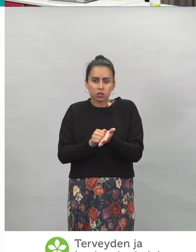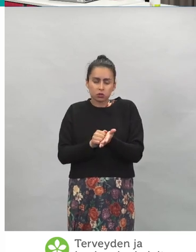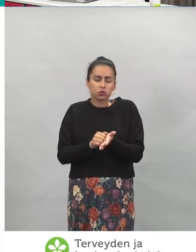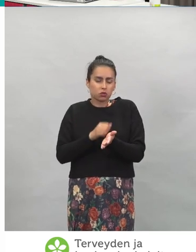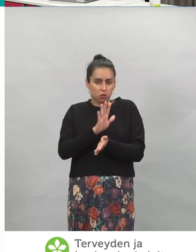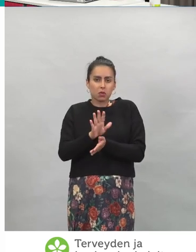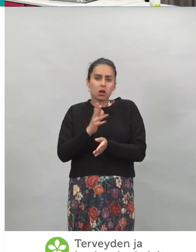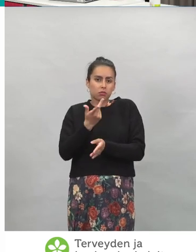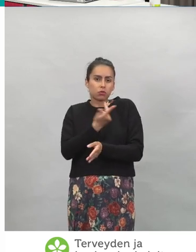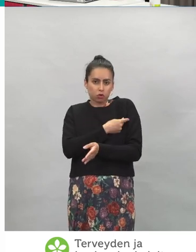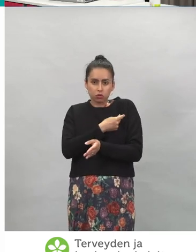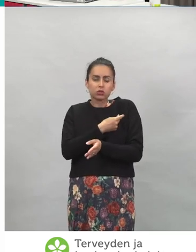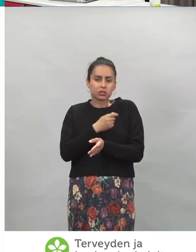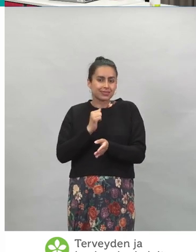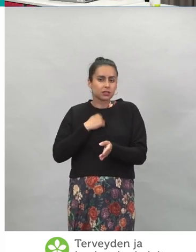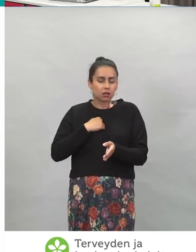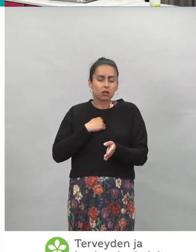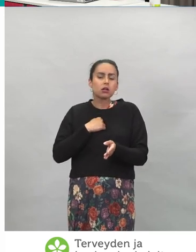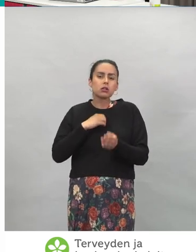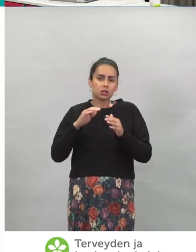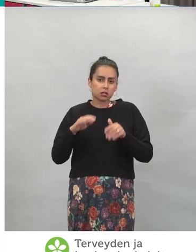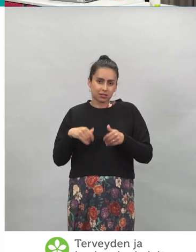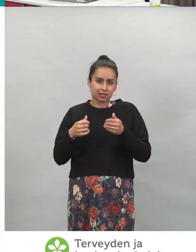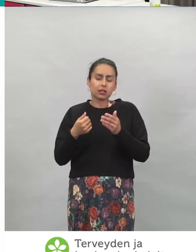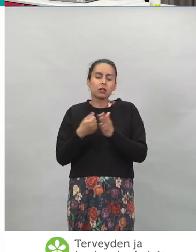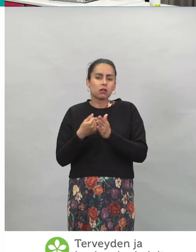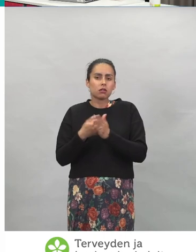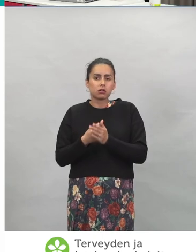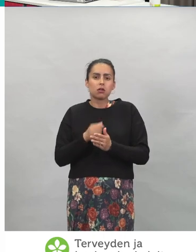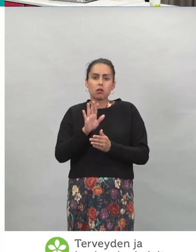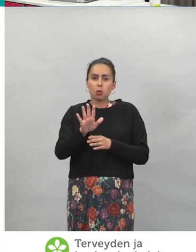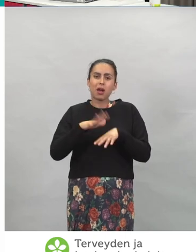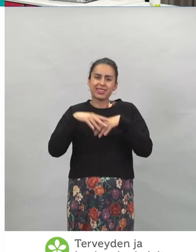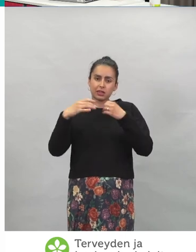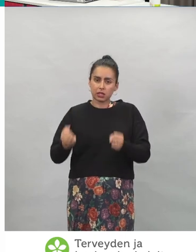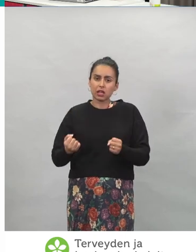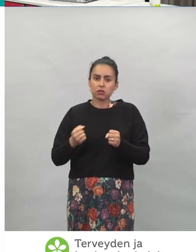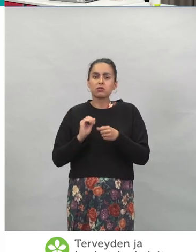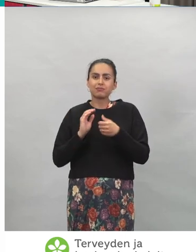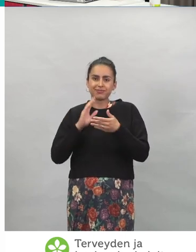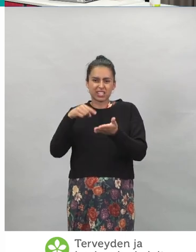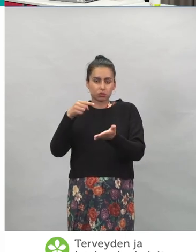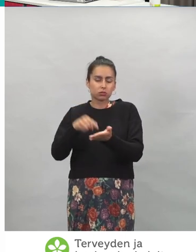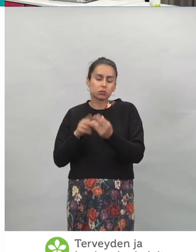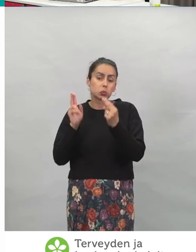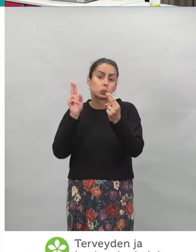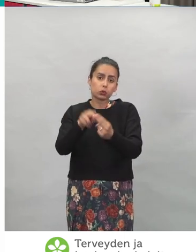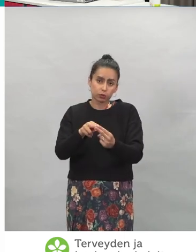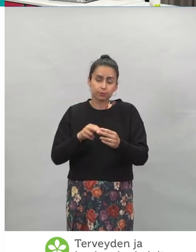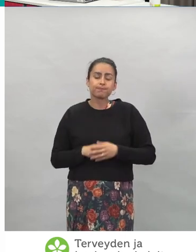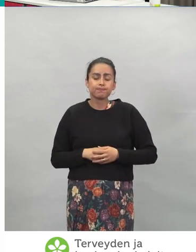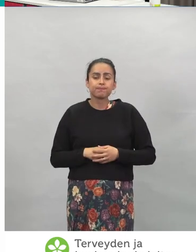koronarokotuksesta, niin silloin sinun on oltava yhteydessä sinne omaan terveyskeskukseen.